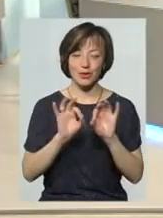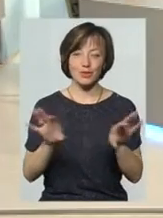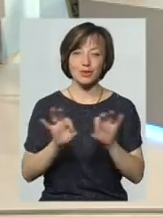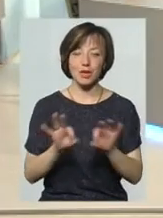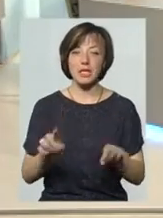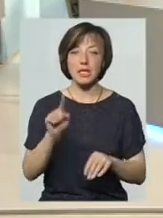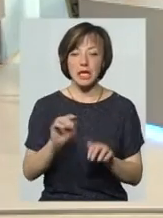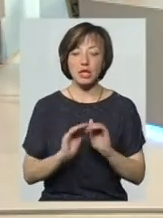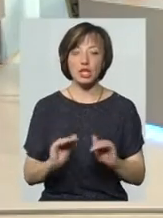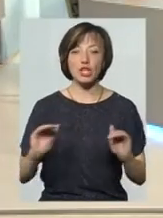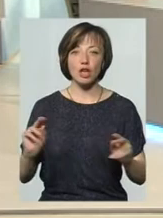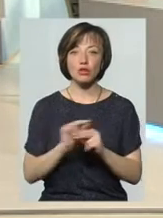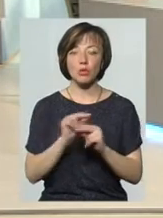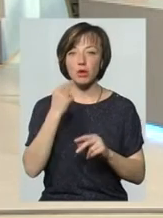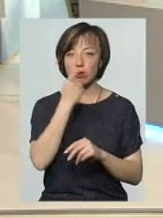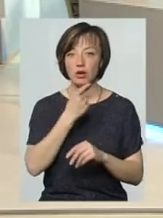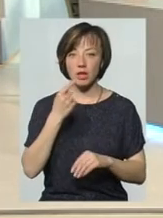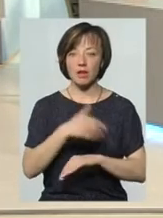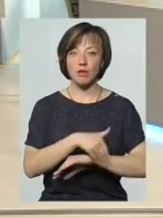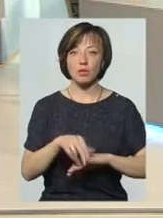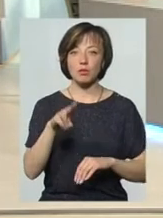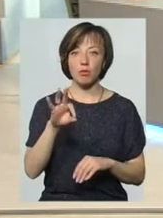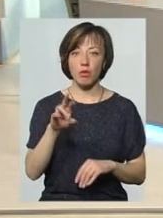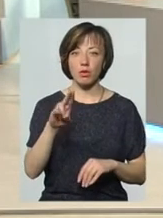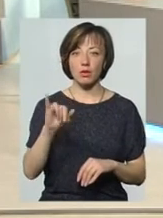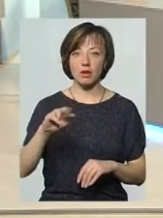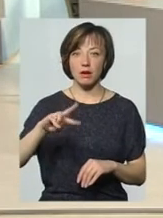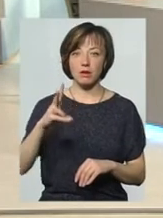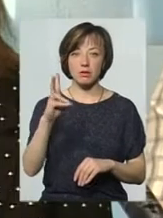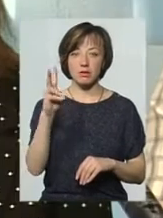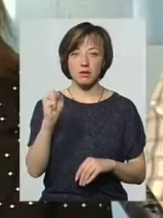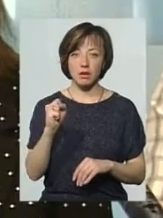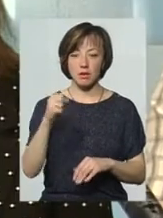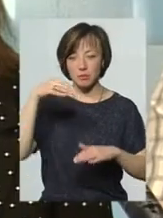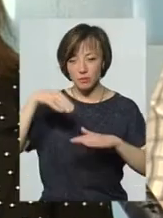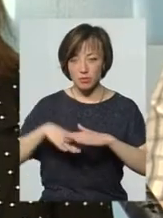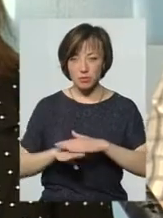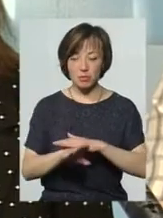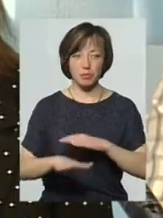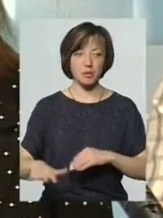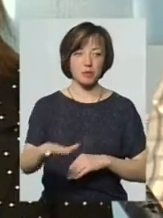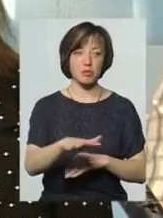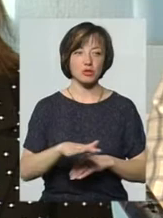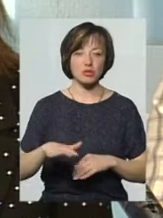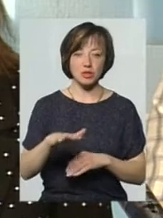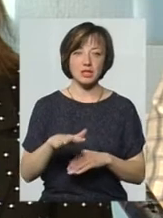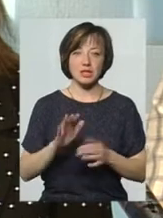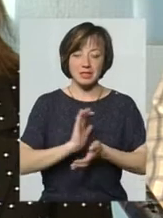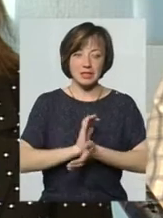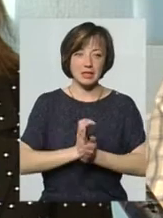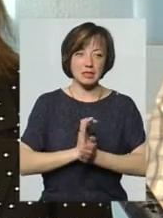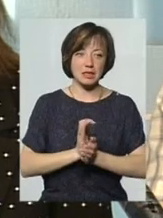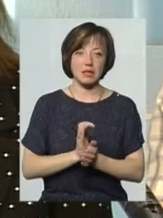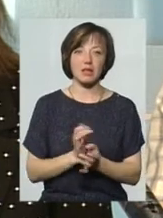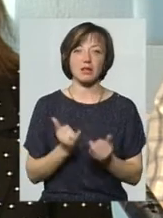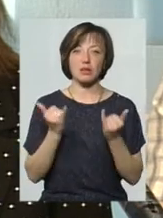Та дитяча стоматологія, яка знаходиться на Подільській, вона, по-перше, знаходиться в цокольному приміщенні. Вона затісна для